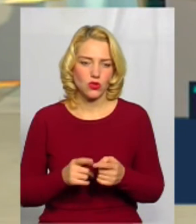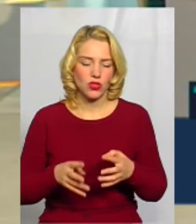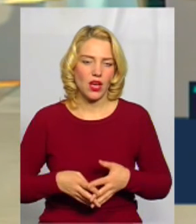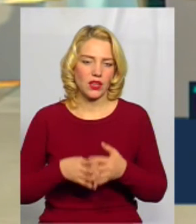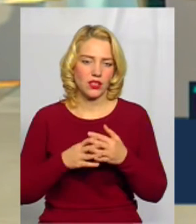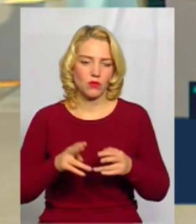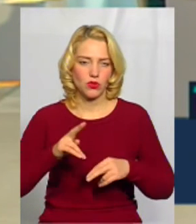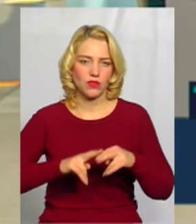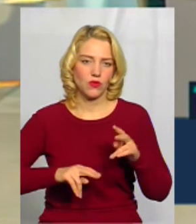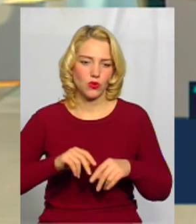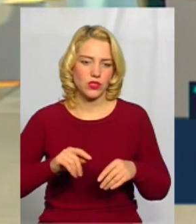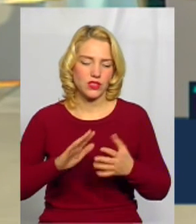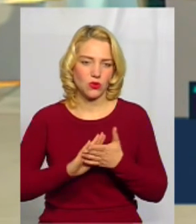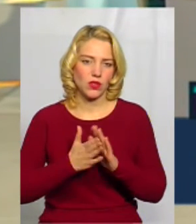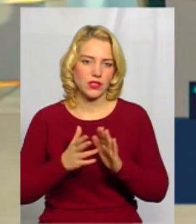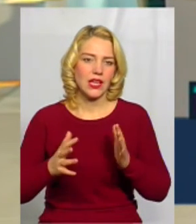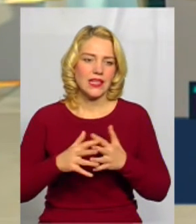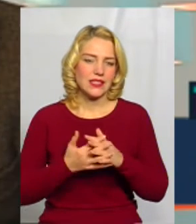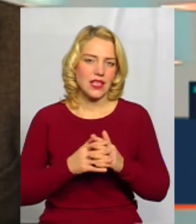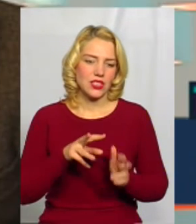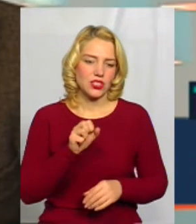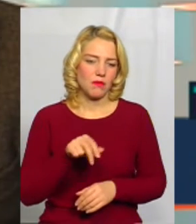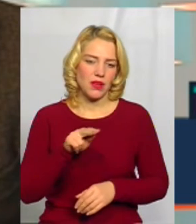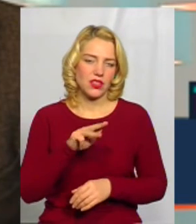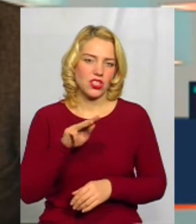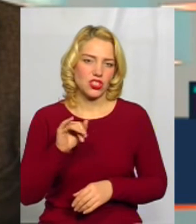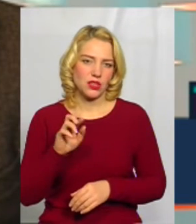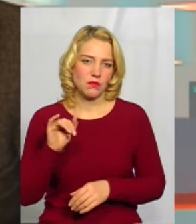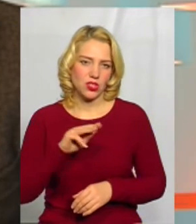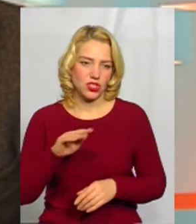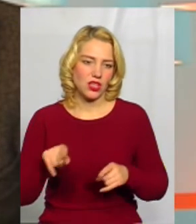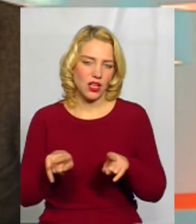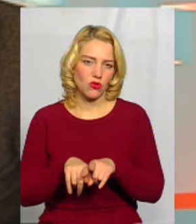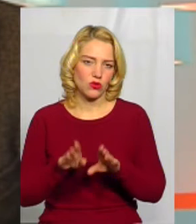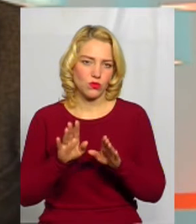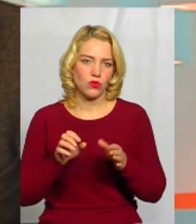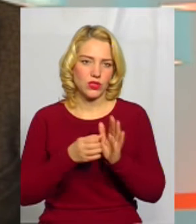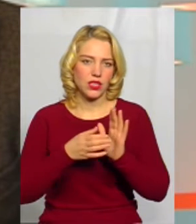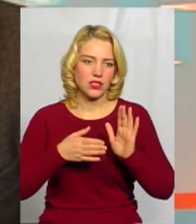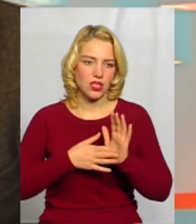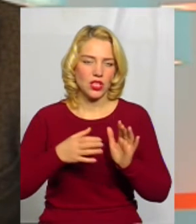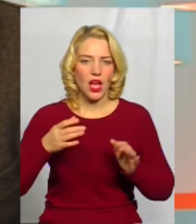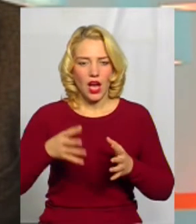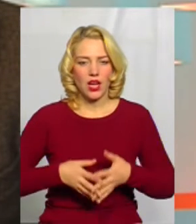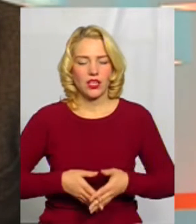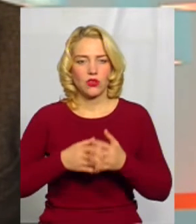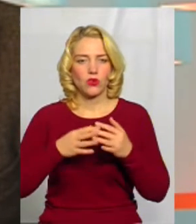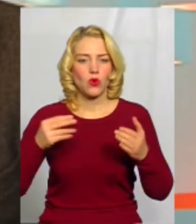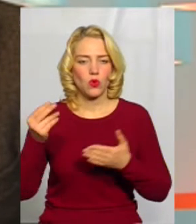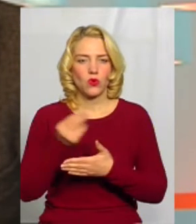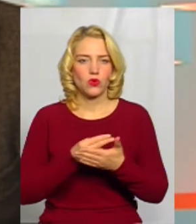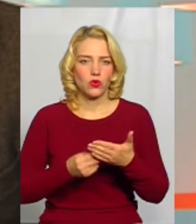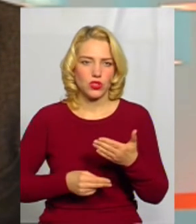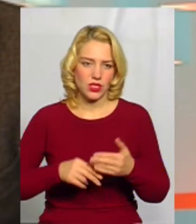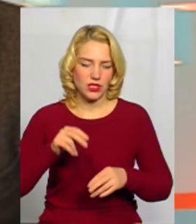ситуації селища Меджибіш. Тобто тут також будуть зазначені архітектурно-художні особливості історичної